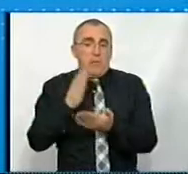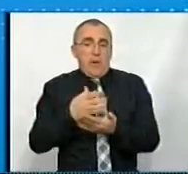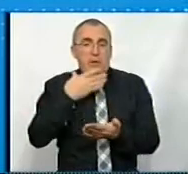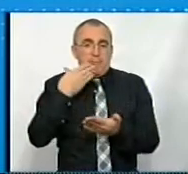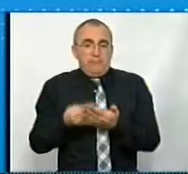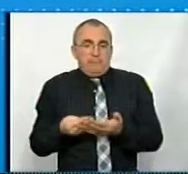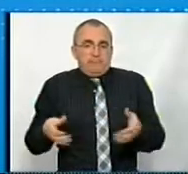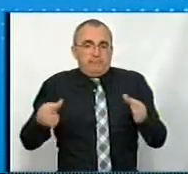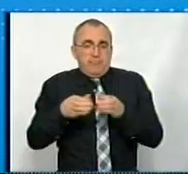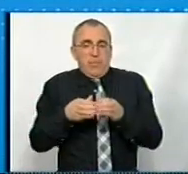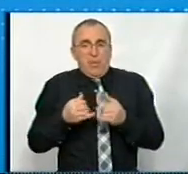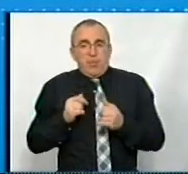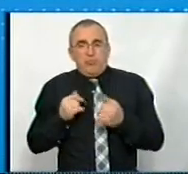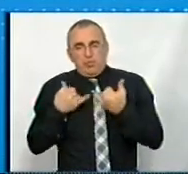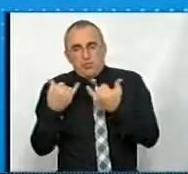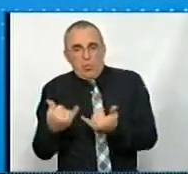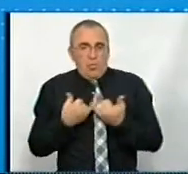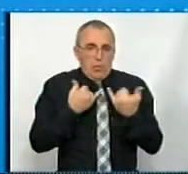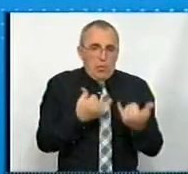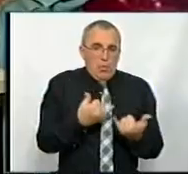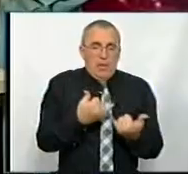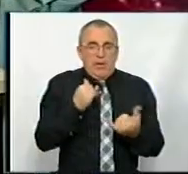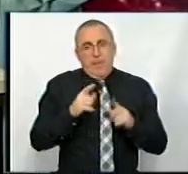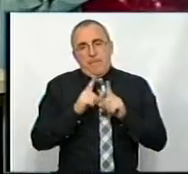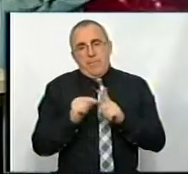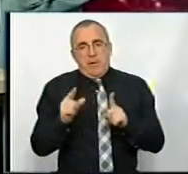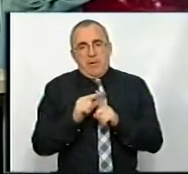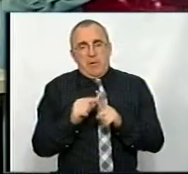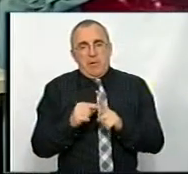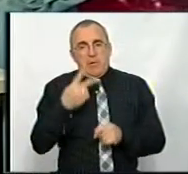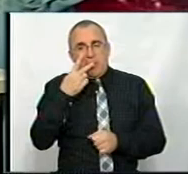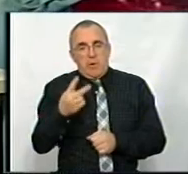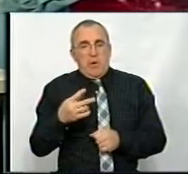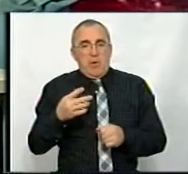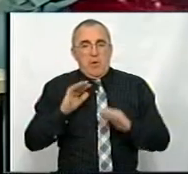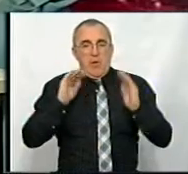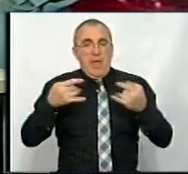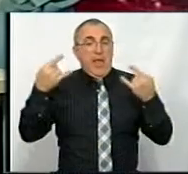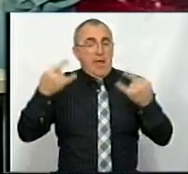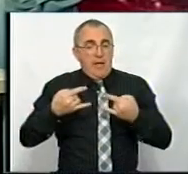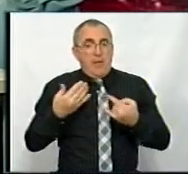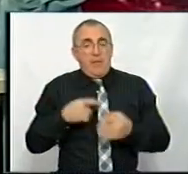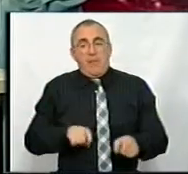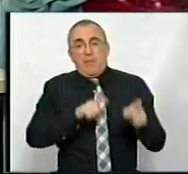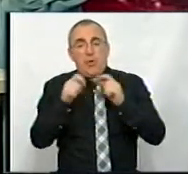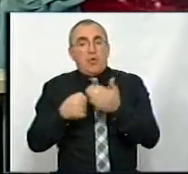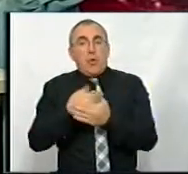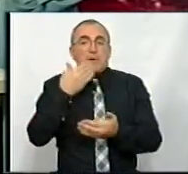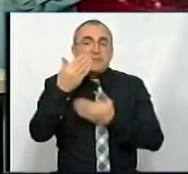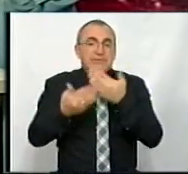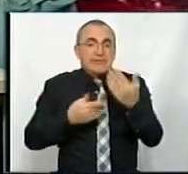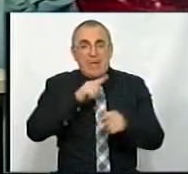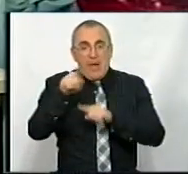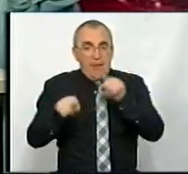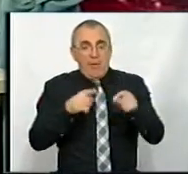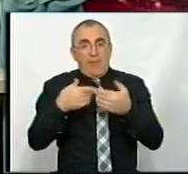корпоративну солідарність і корпоративні правила. З огляду на час ефіру, наразі пропоную перейти до запитань, які якраз і